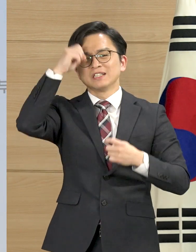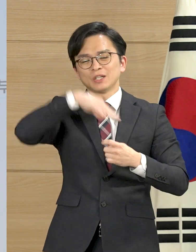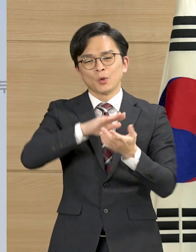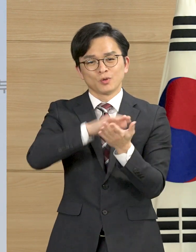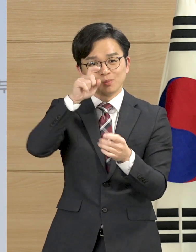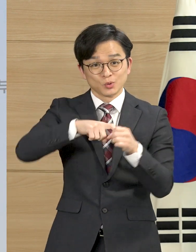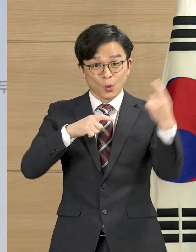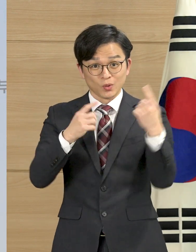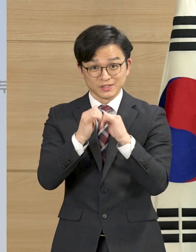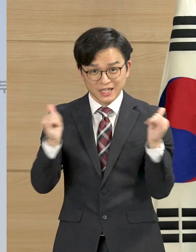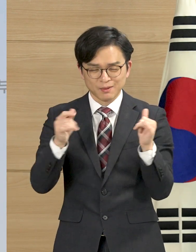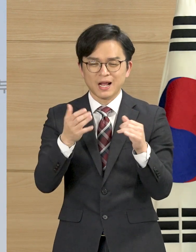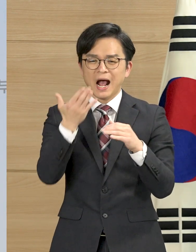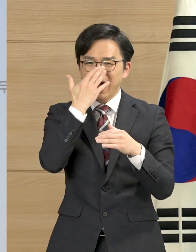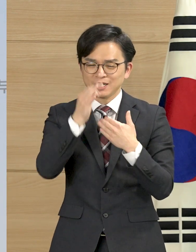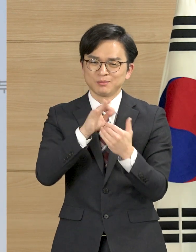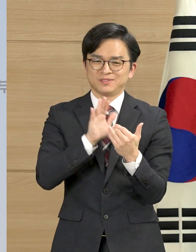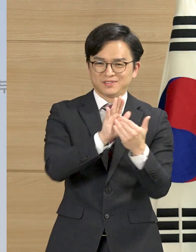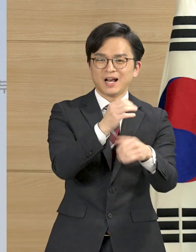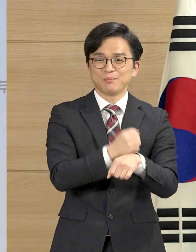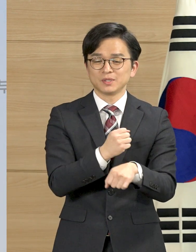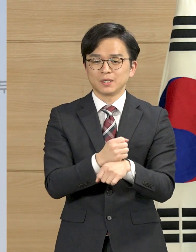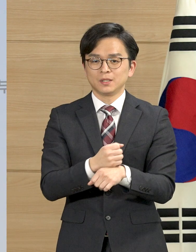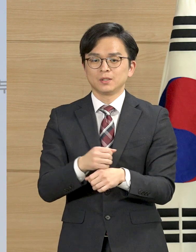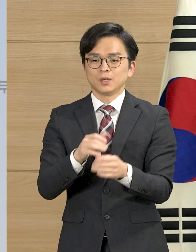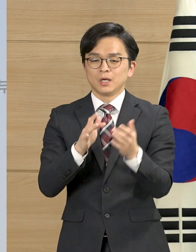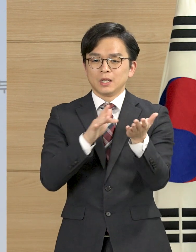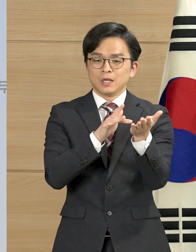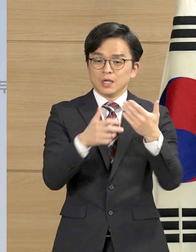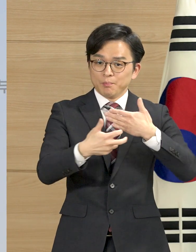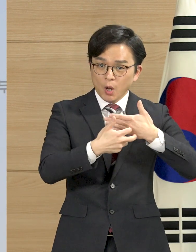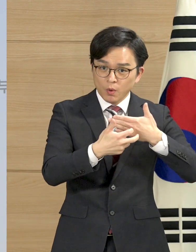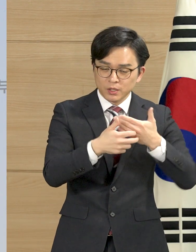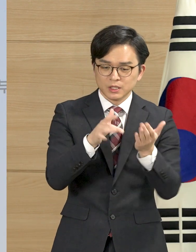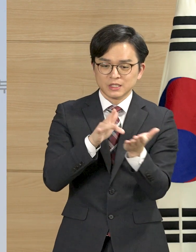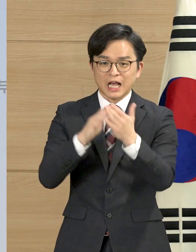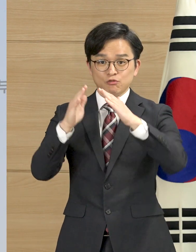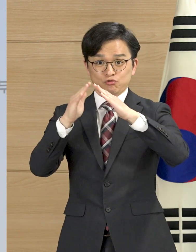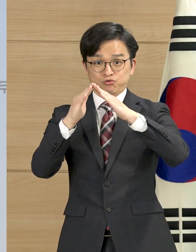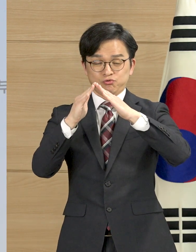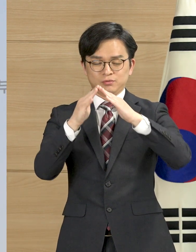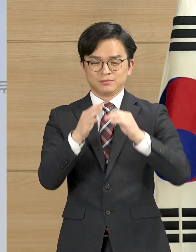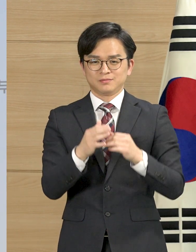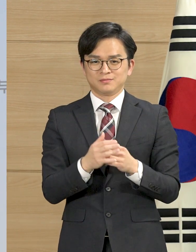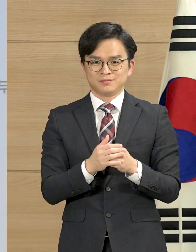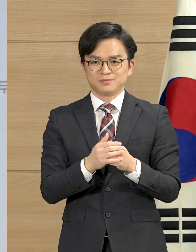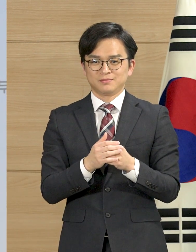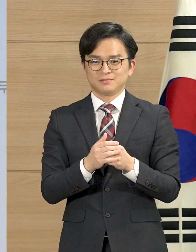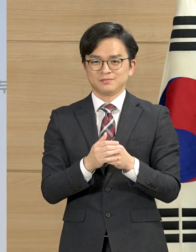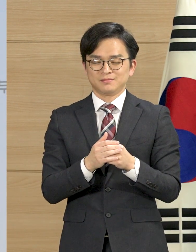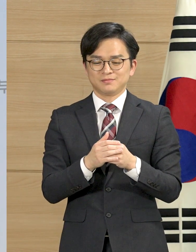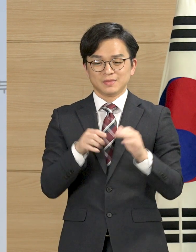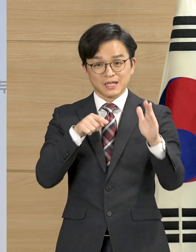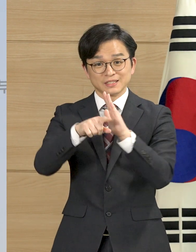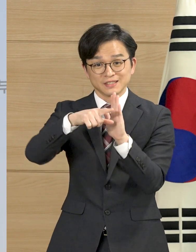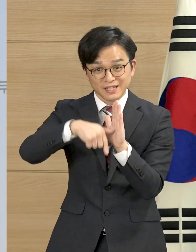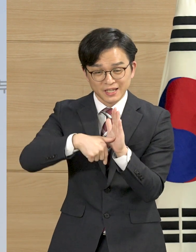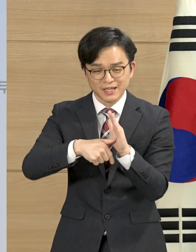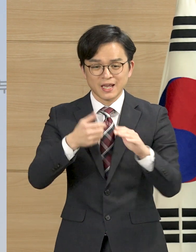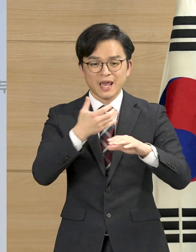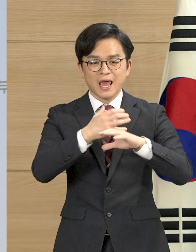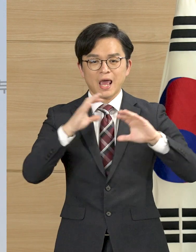권고하겠습니다. 의료기관과 약국에서 진료 전에 해외 지역사회 감염 국가나